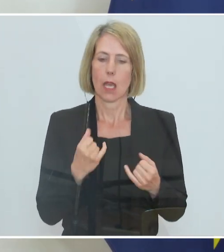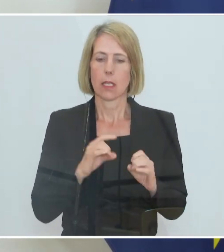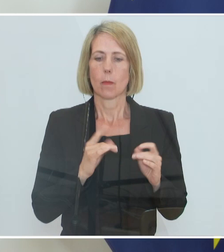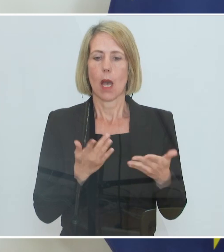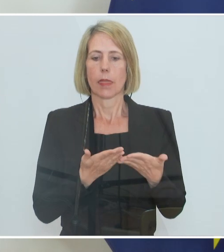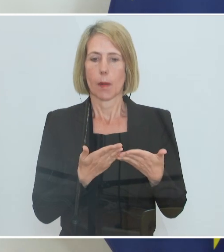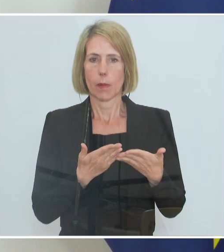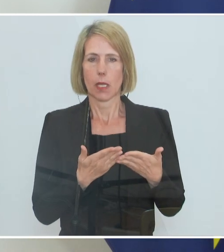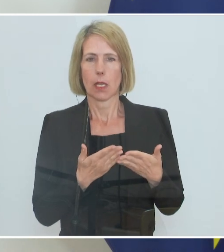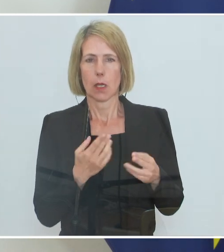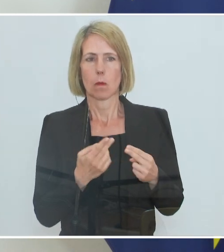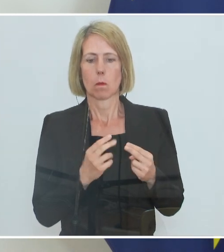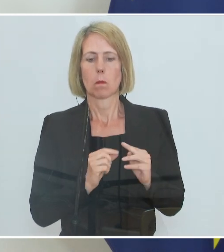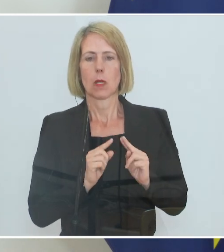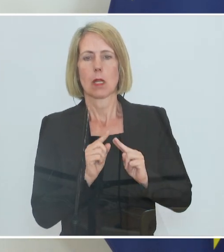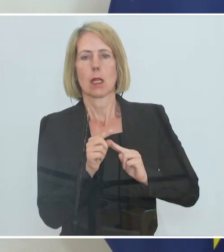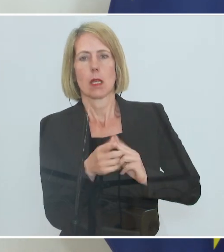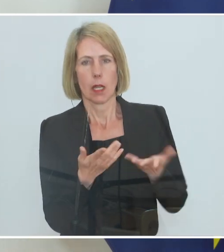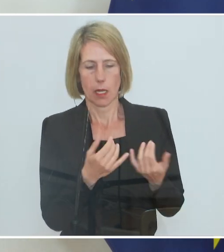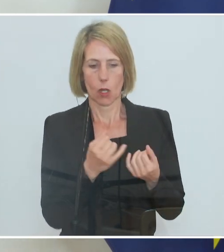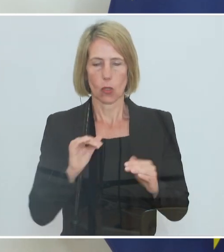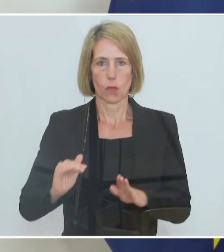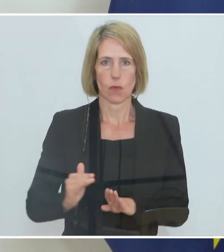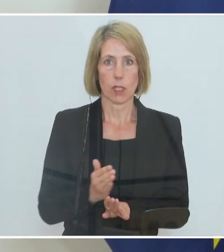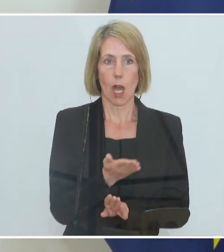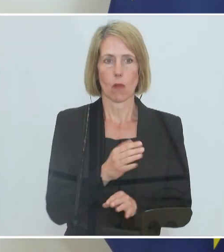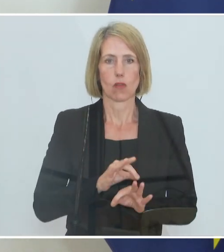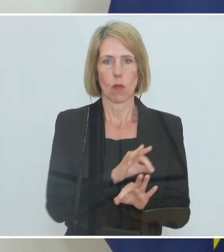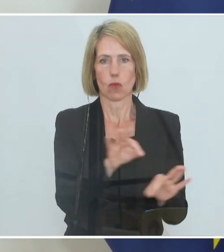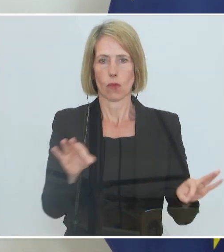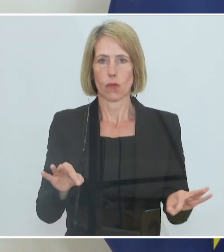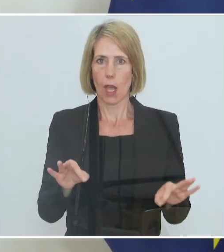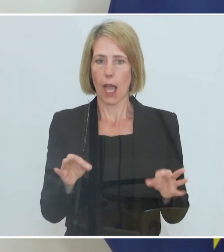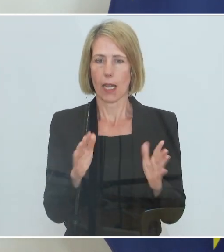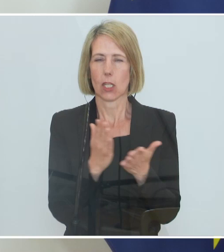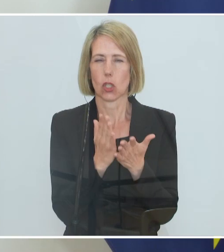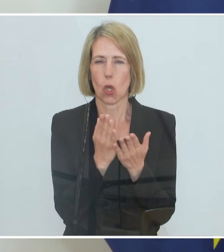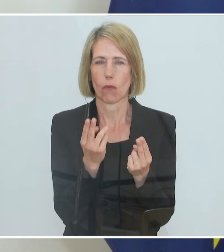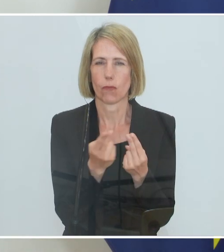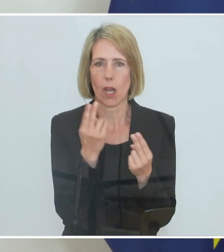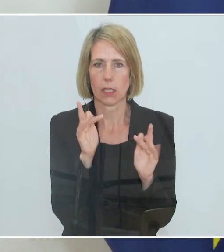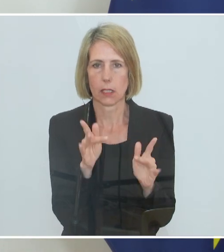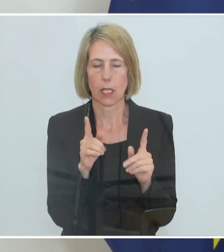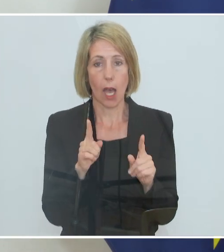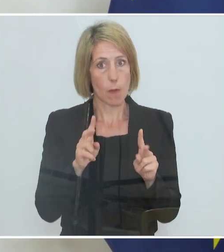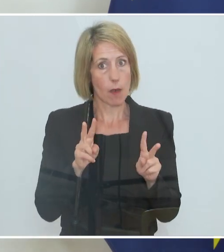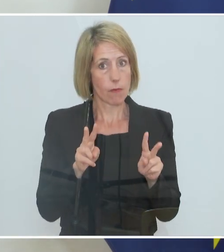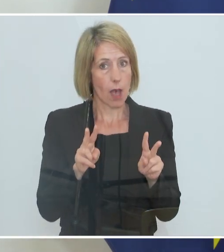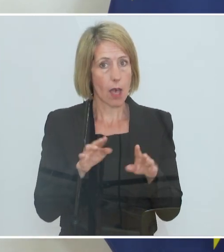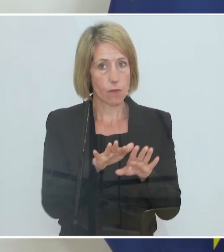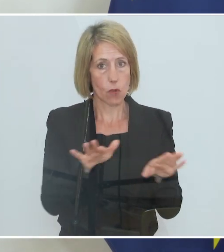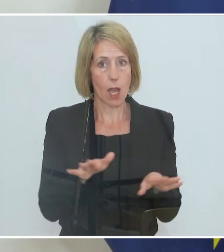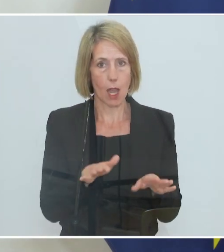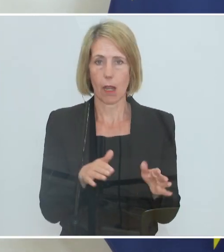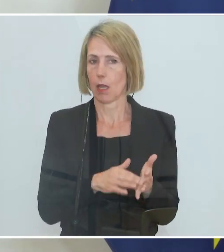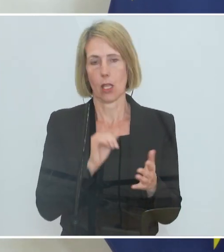heraus. Wenn man so will, der Aufschwung für alle ist zum Greifen nahe, aber eben noch nicht für wirklich alle. Und für die kleine Gruppe, die